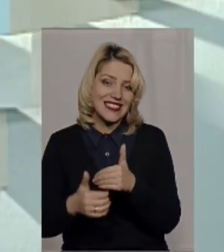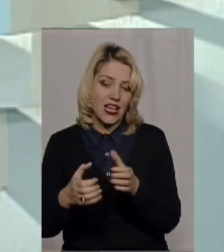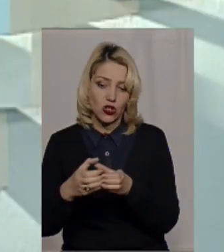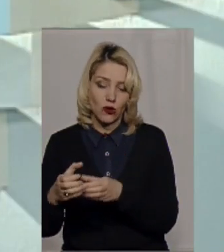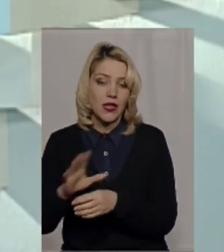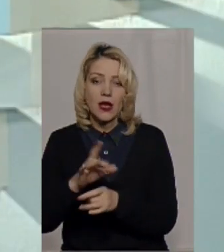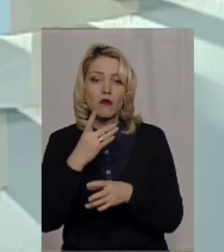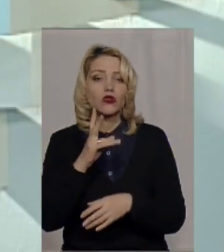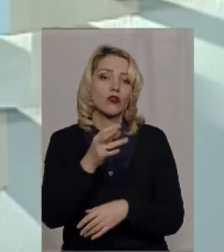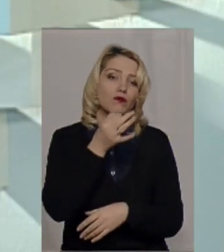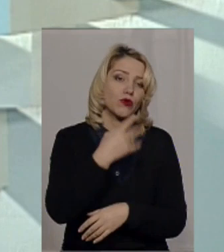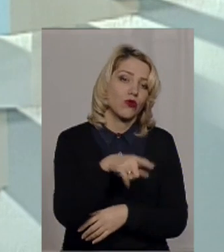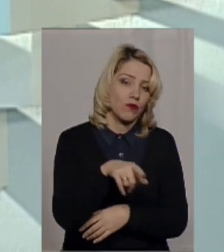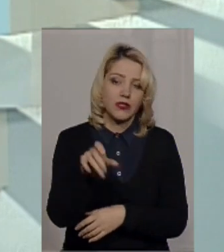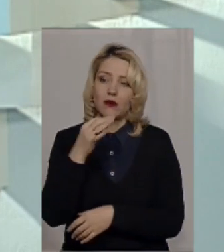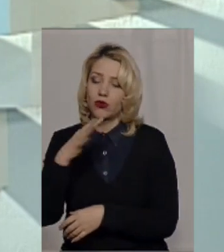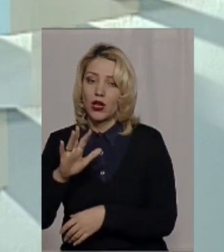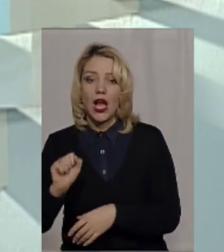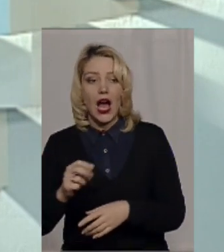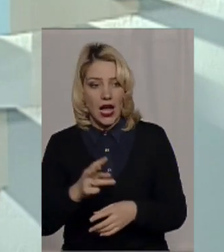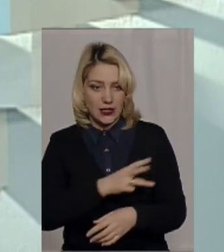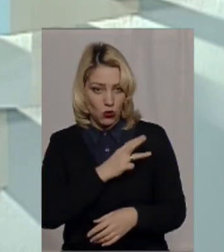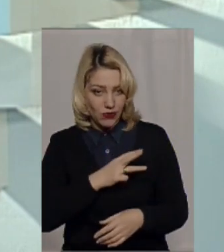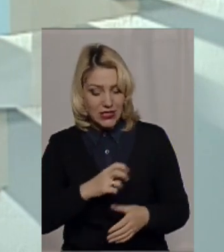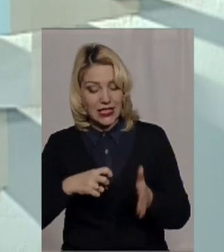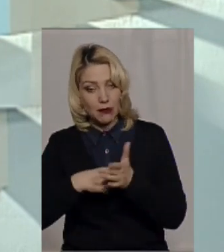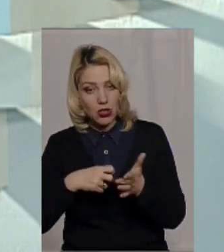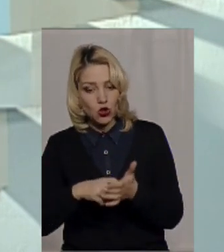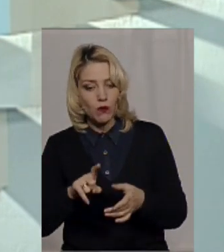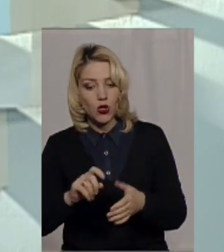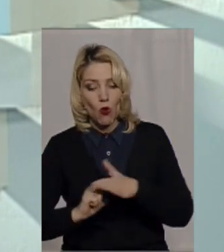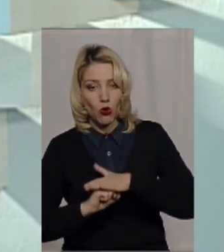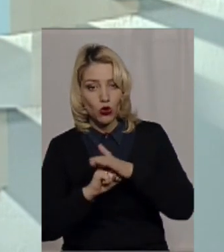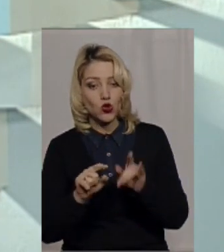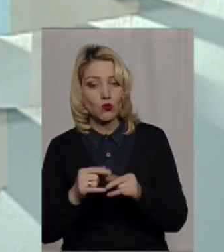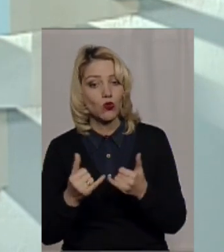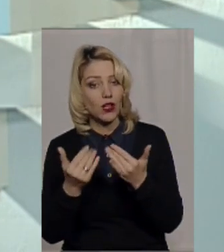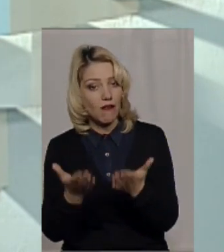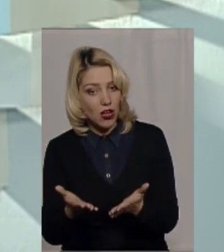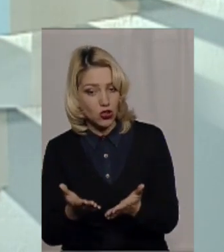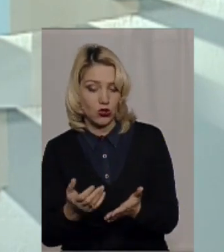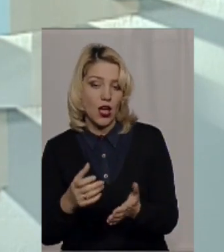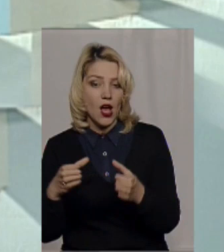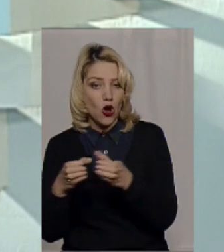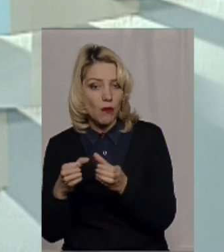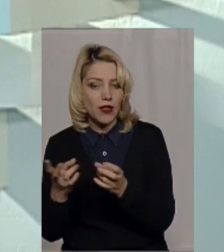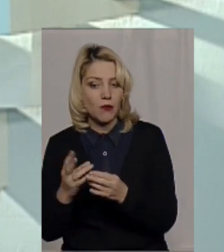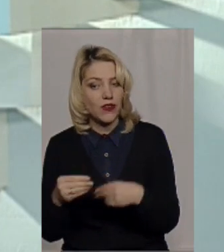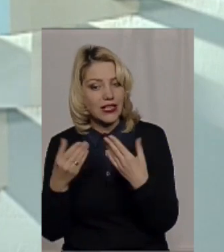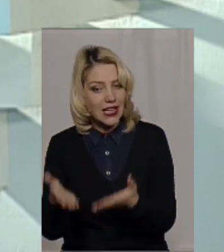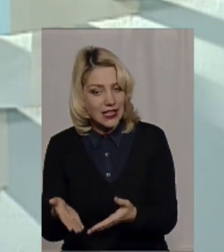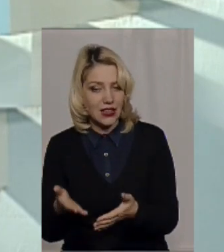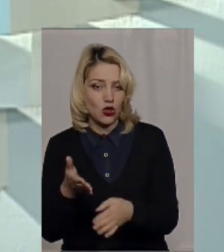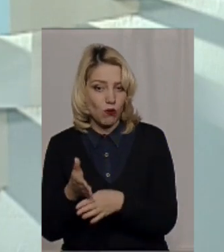просто хто кому сподобався, а з мотиваційним листом і обґрунтуванням. Чому саме для вашої громади ми повинні надати допомогу в розробці